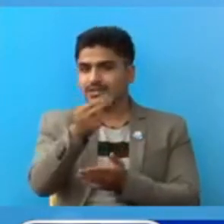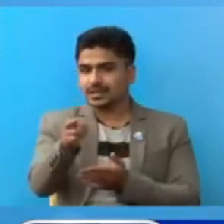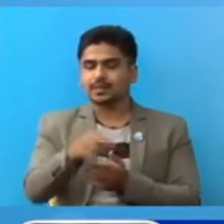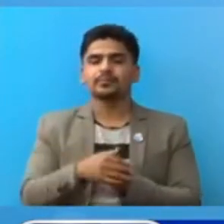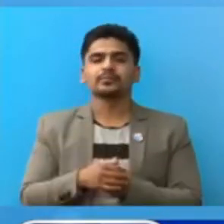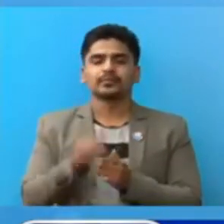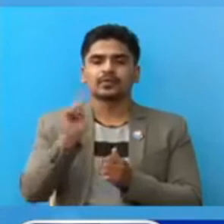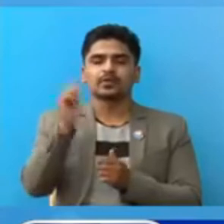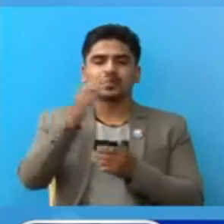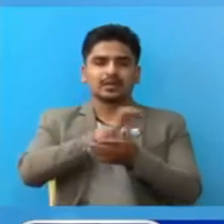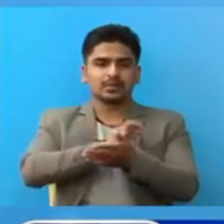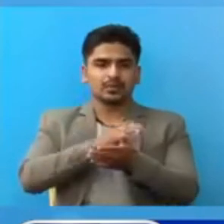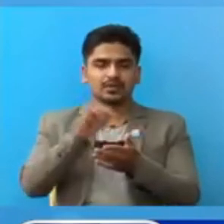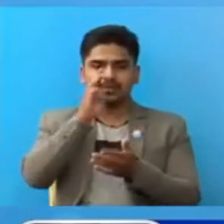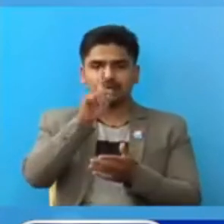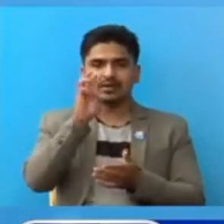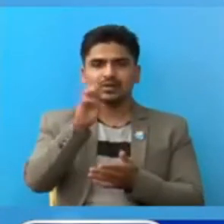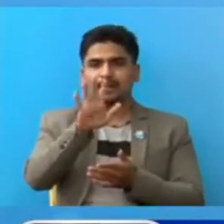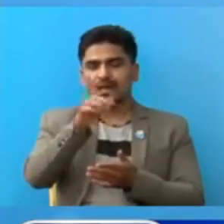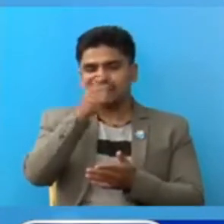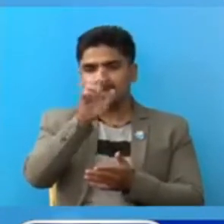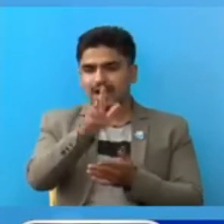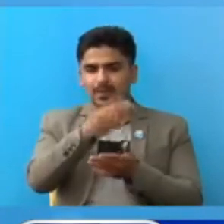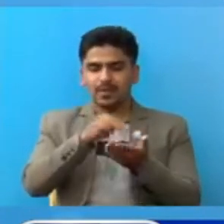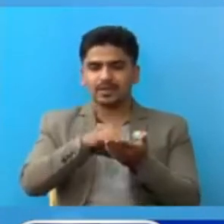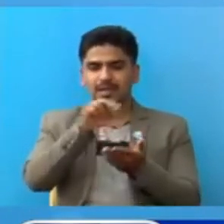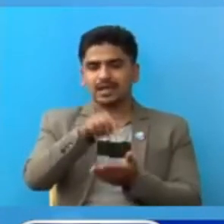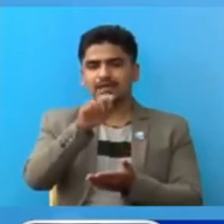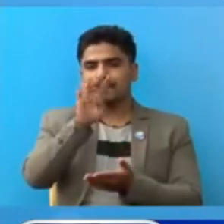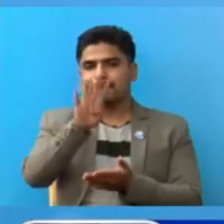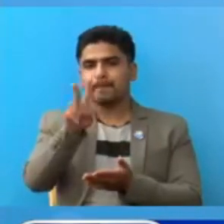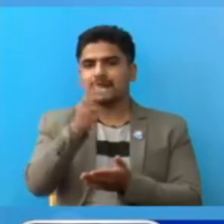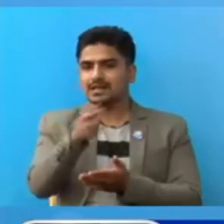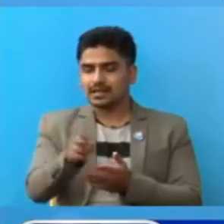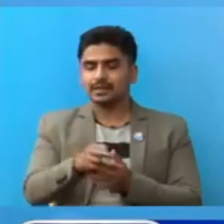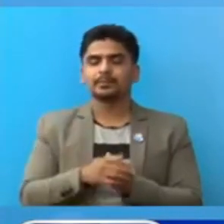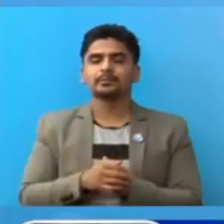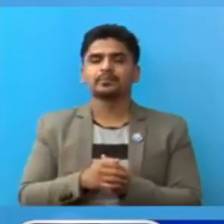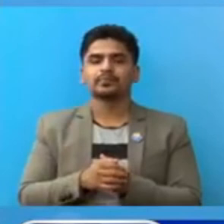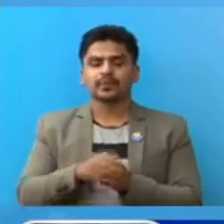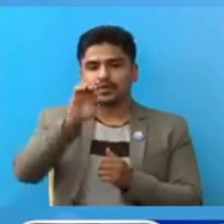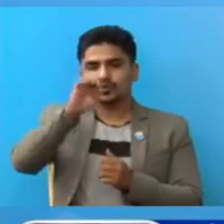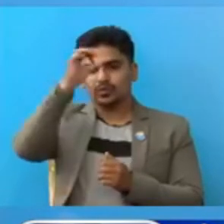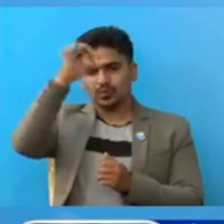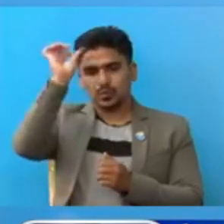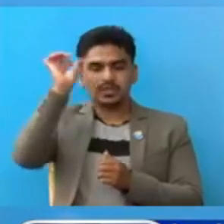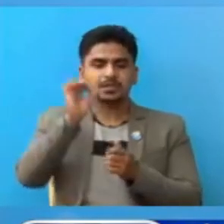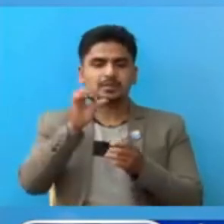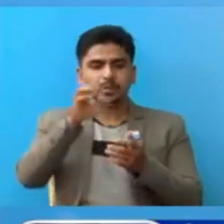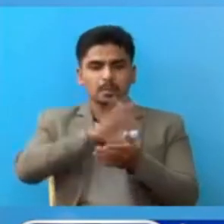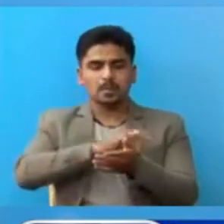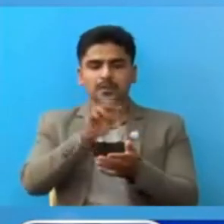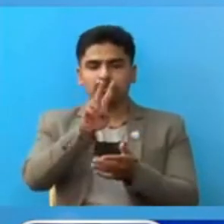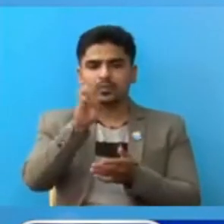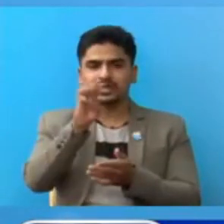करणाली प्रदेश महां 1,058 मद्दे आजा 42 जना रशुदूर पस्चिम प्रदेश महां